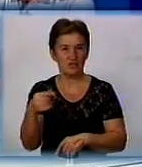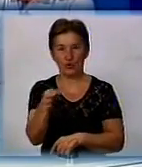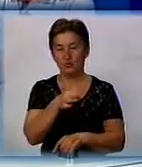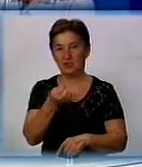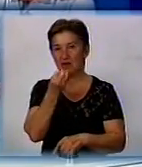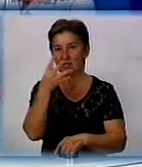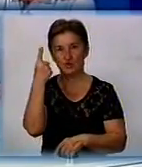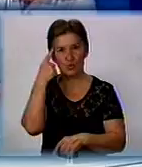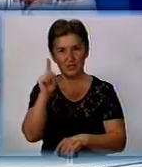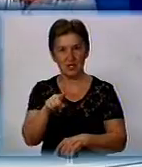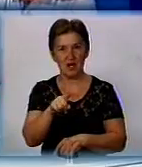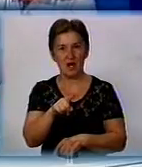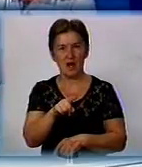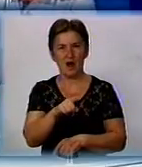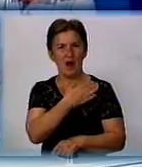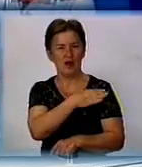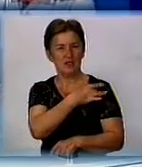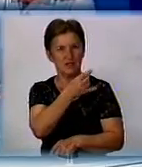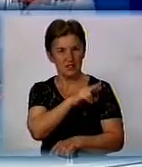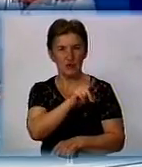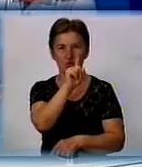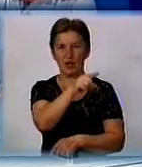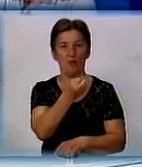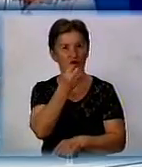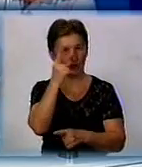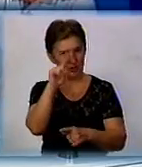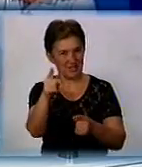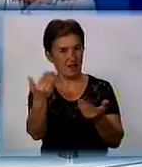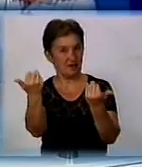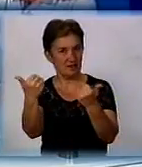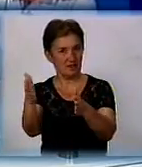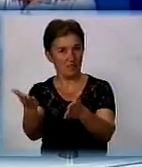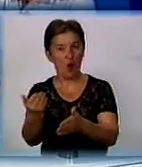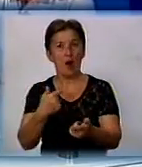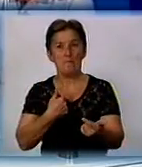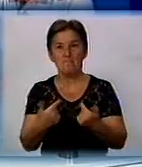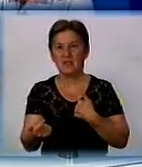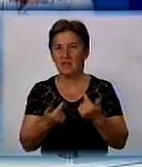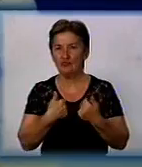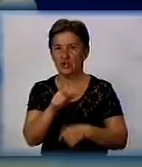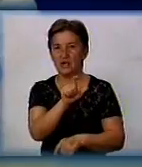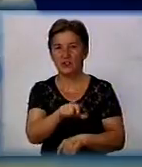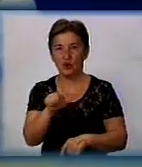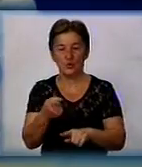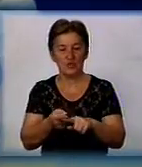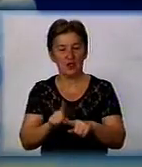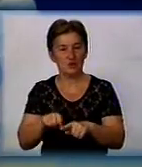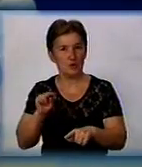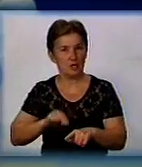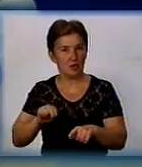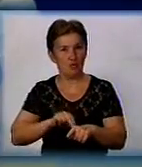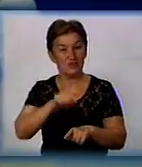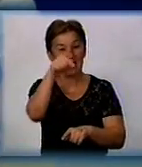добре Александрю. Знають мене там дуже добре. Ми намучились, особливо люди, які працюють там,